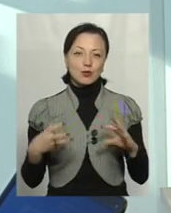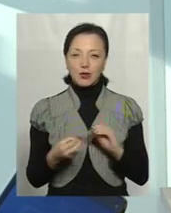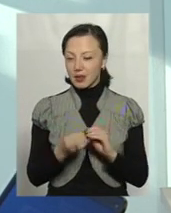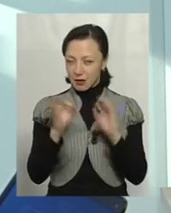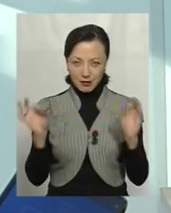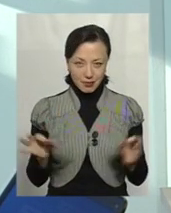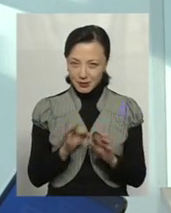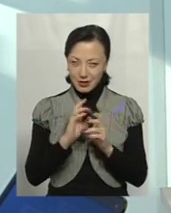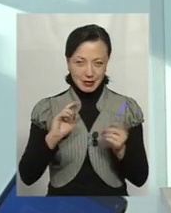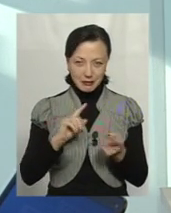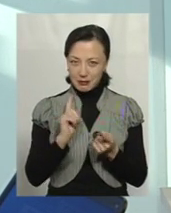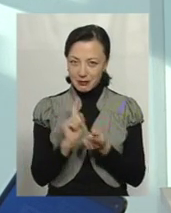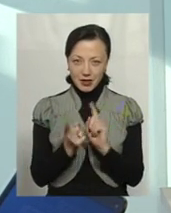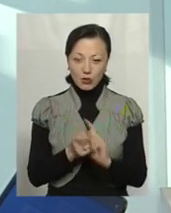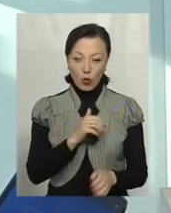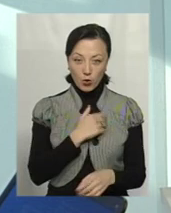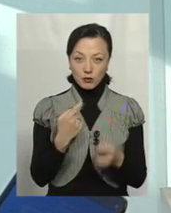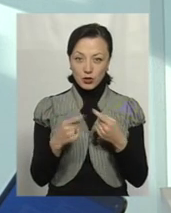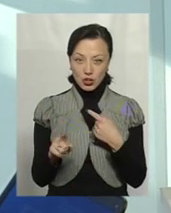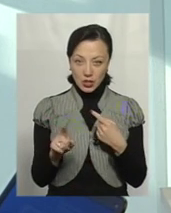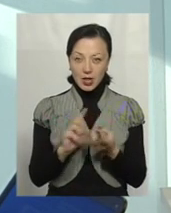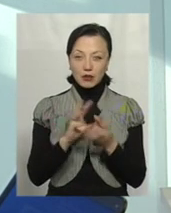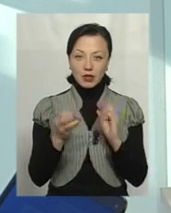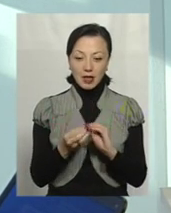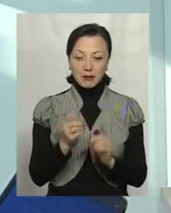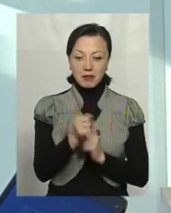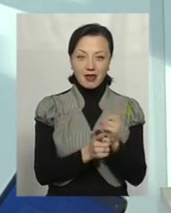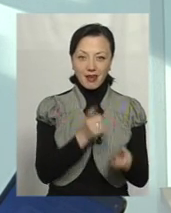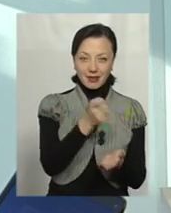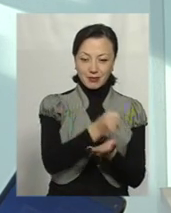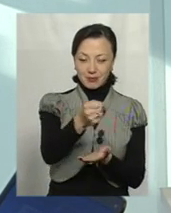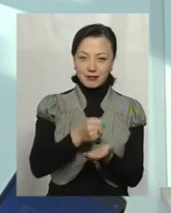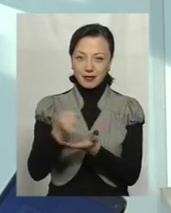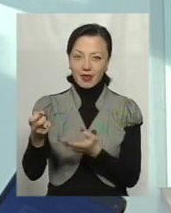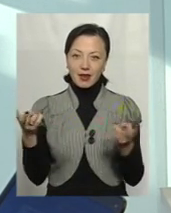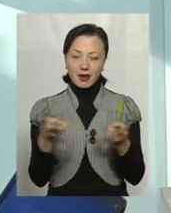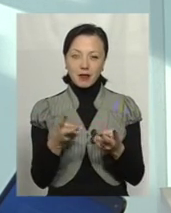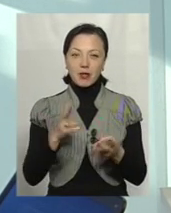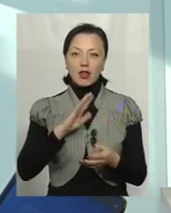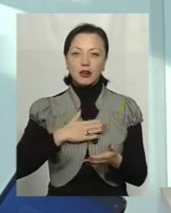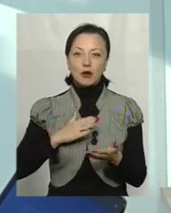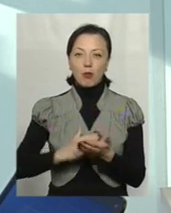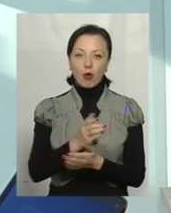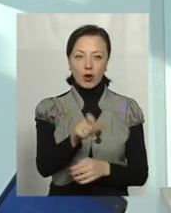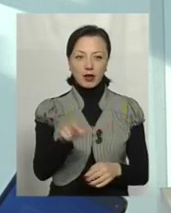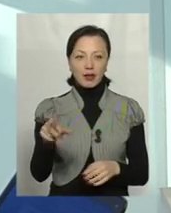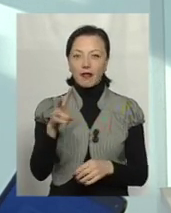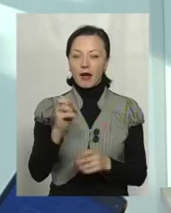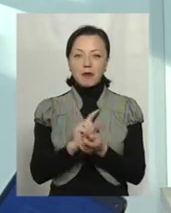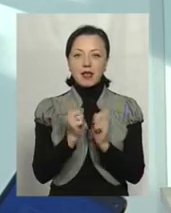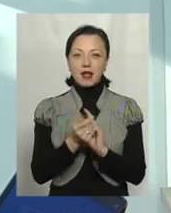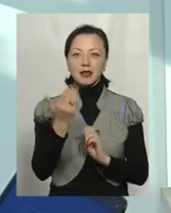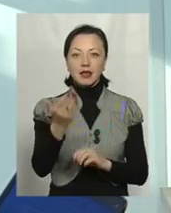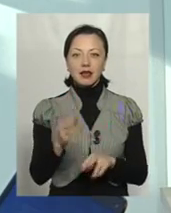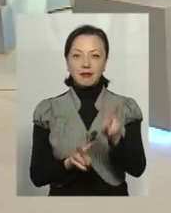– не зміниться ніяк. Хочемо інший результат – треба міняти доданків. Треба міняти наших політиків. Не міняти